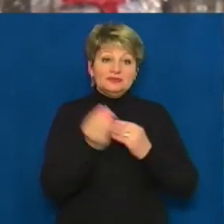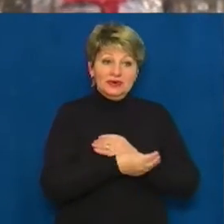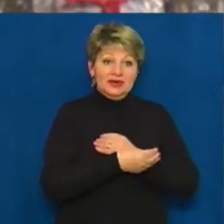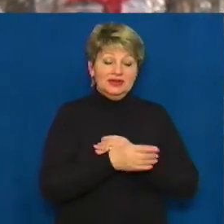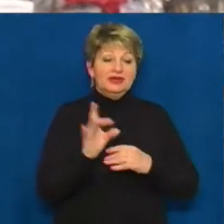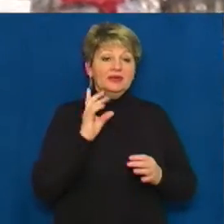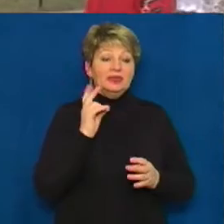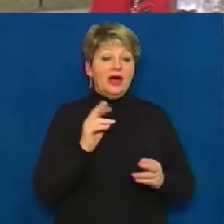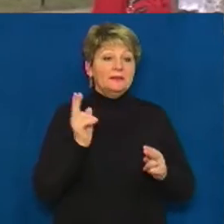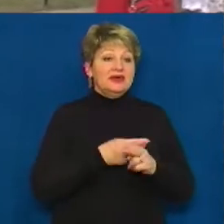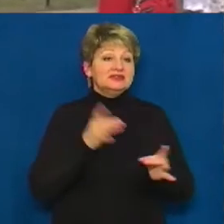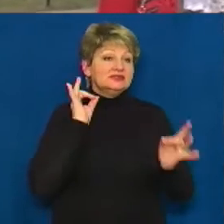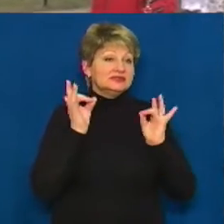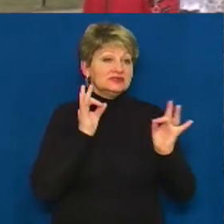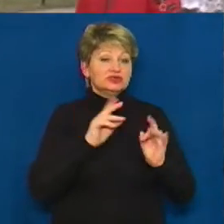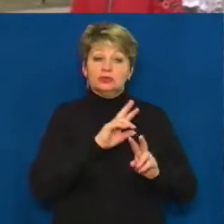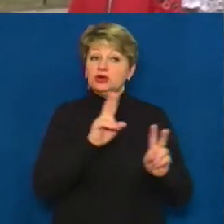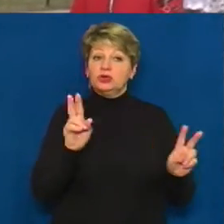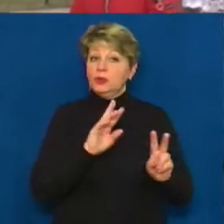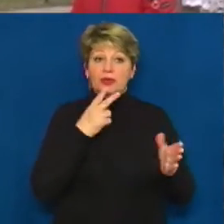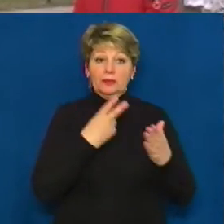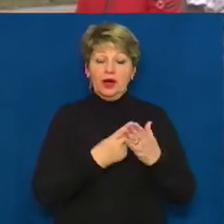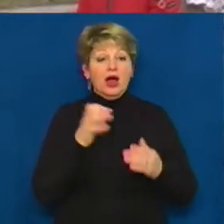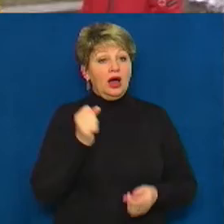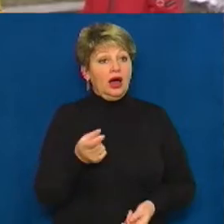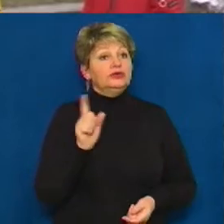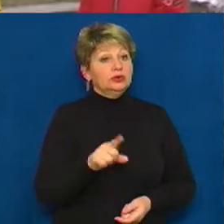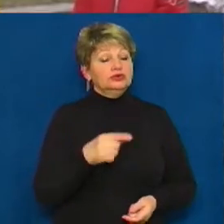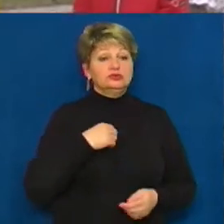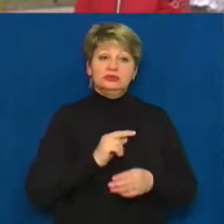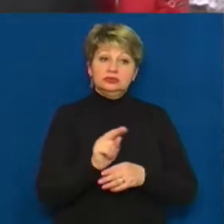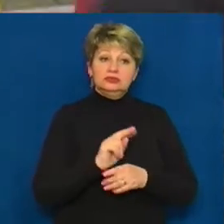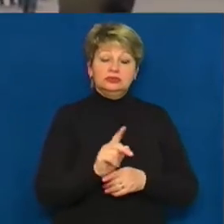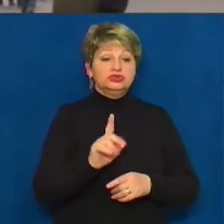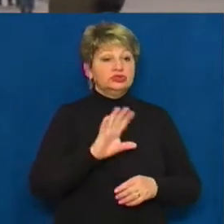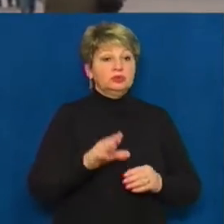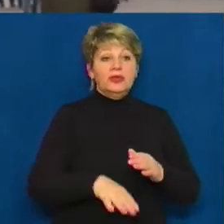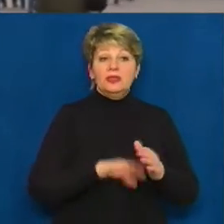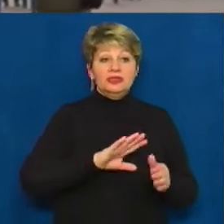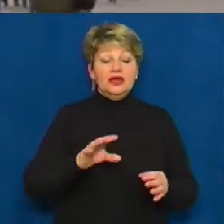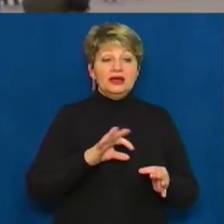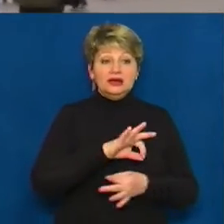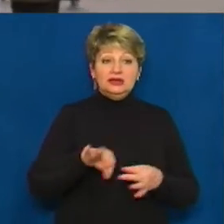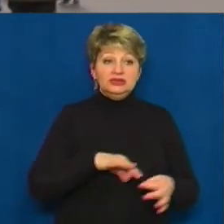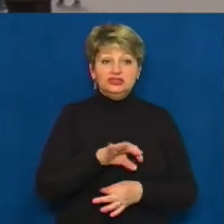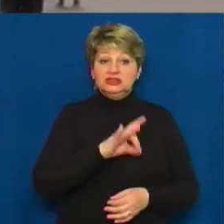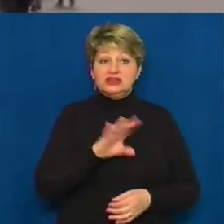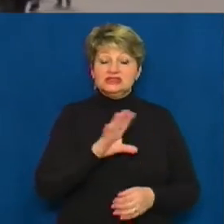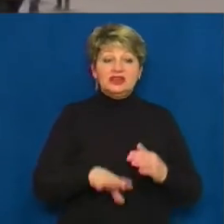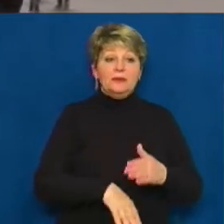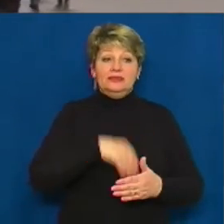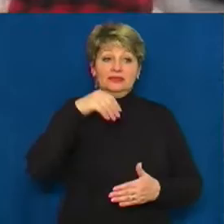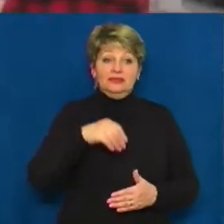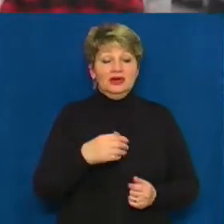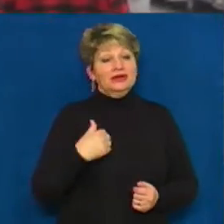режимі, щоб ніхто не бачив. А також вона його не дістає. Ми боїмося за дитину і за телефон. Ну, хотіла, але за телефон не